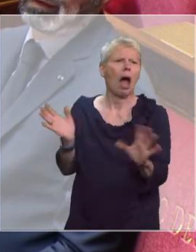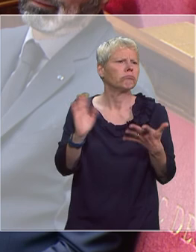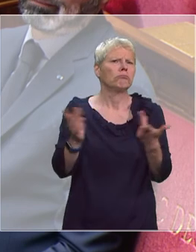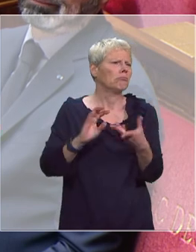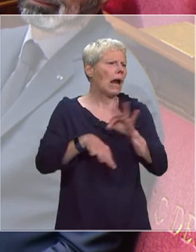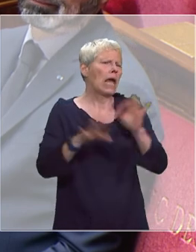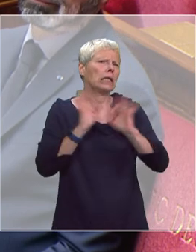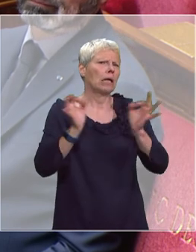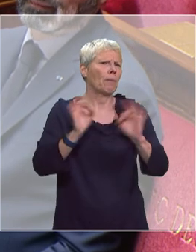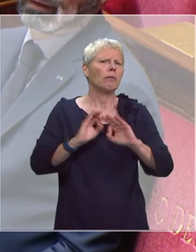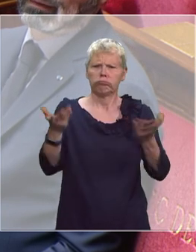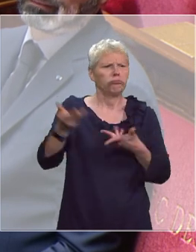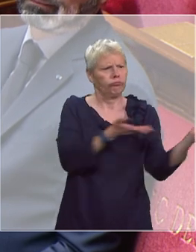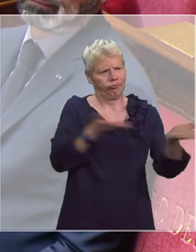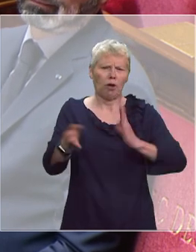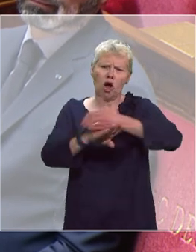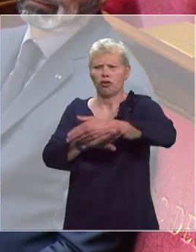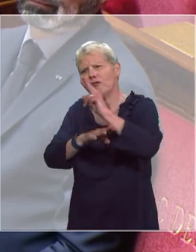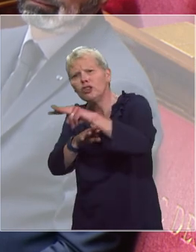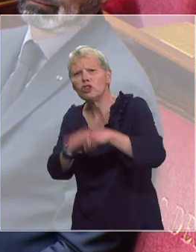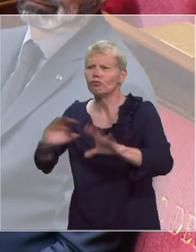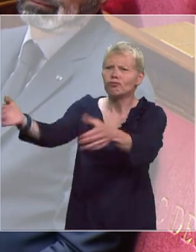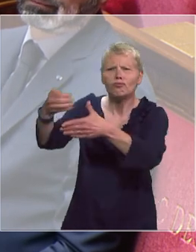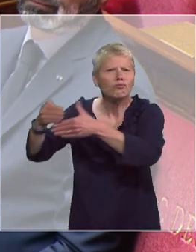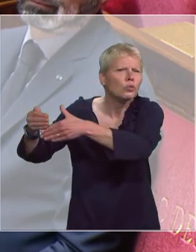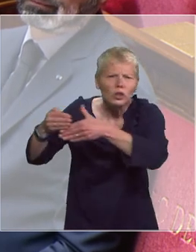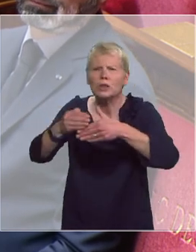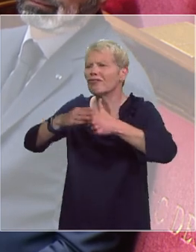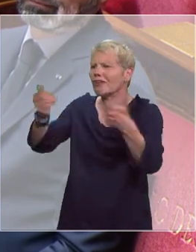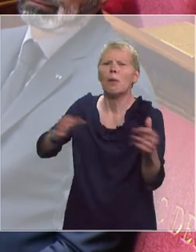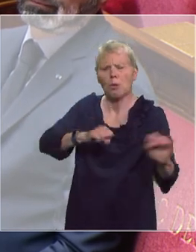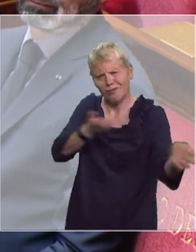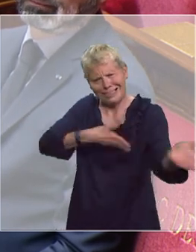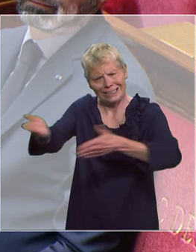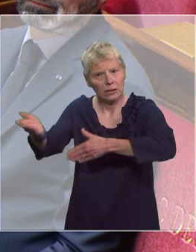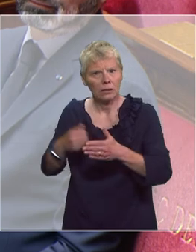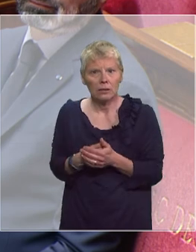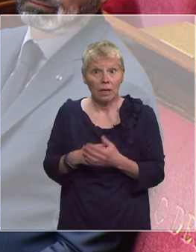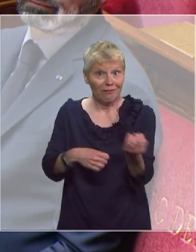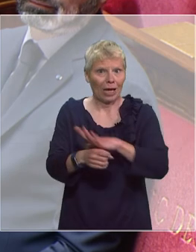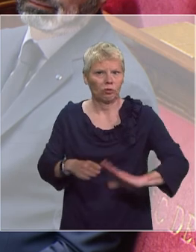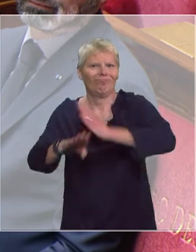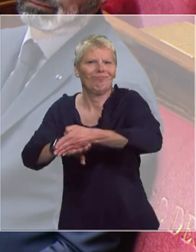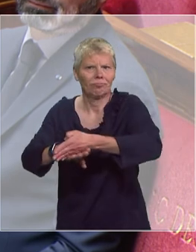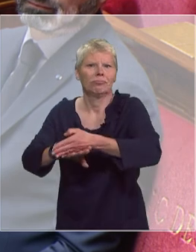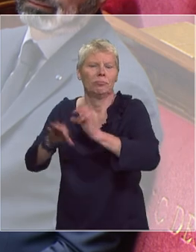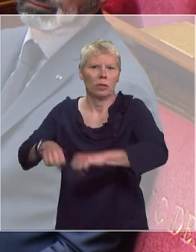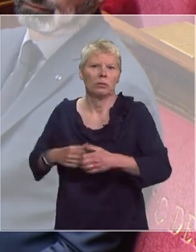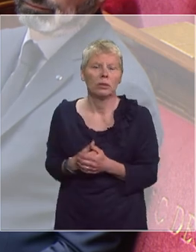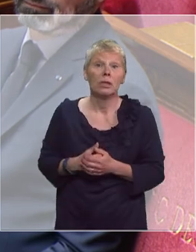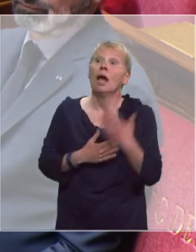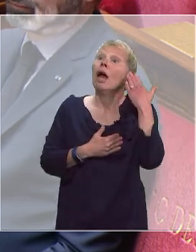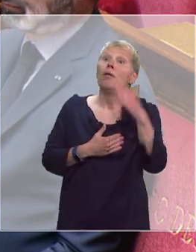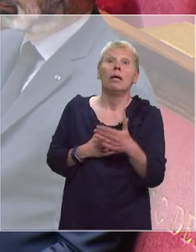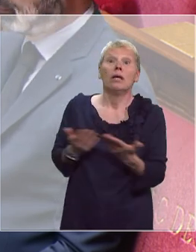positif, on va donc permettre les visites des soignants, de la famille, etc. Vous pouvez faire rentrer le virus. Et puis, quand bien même vous avez